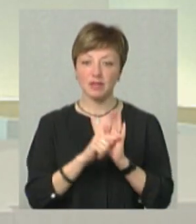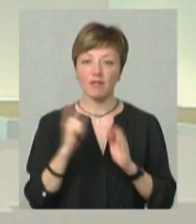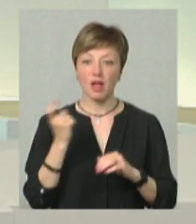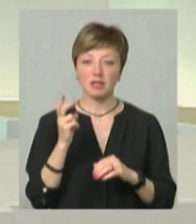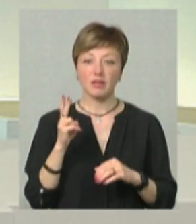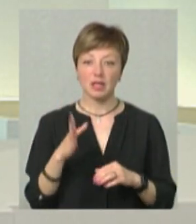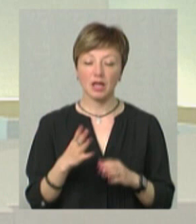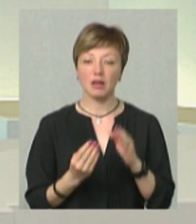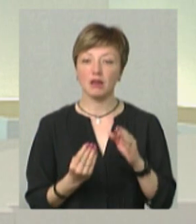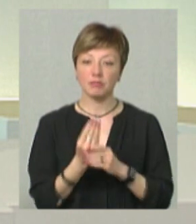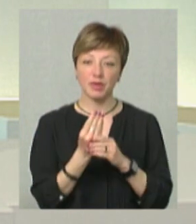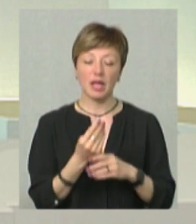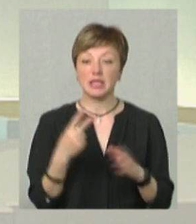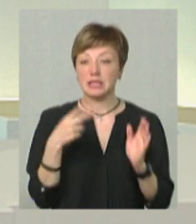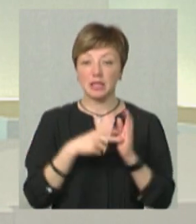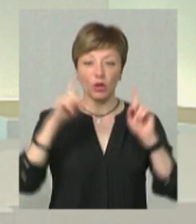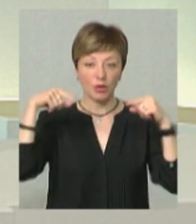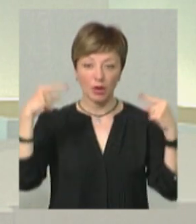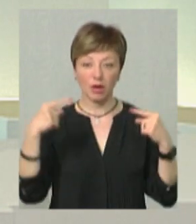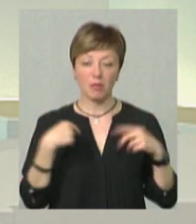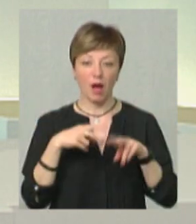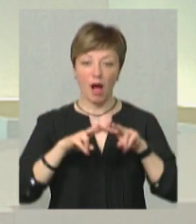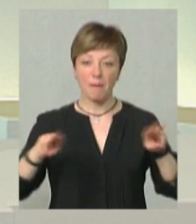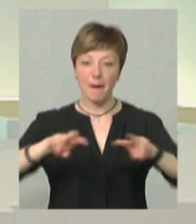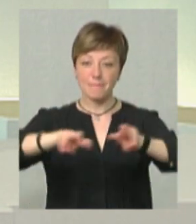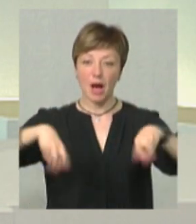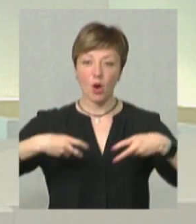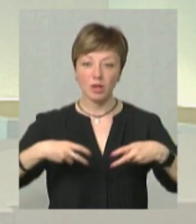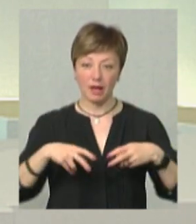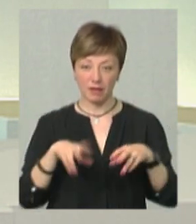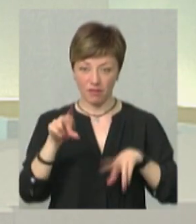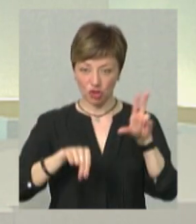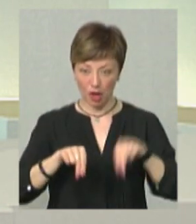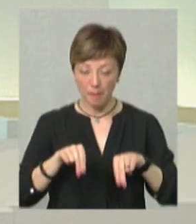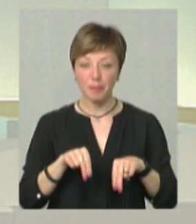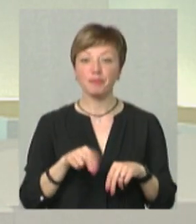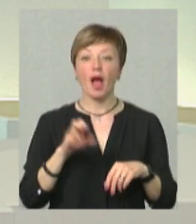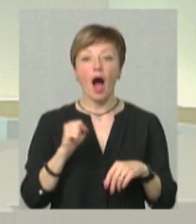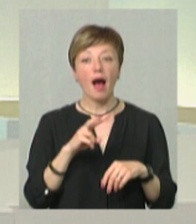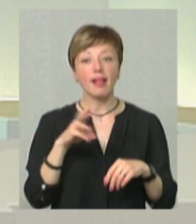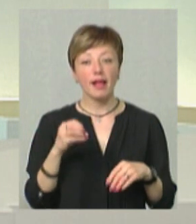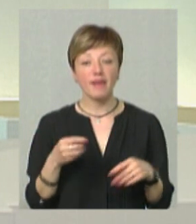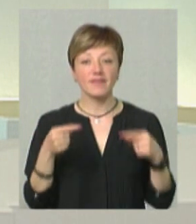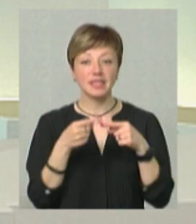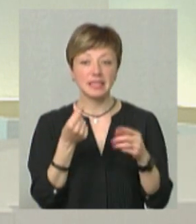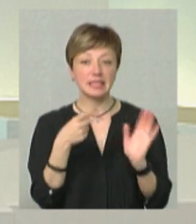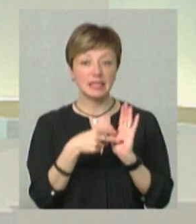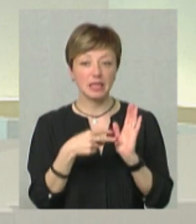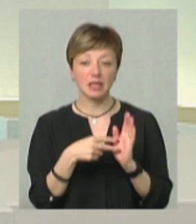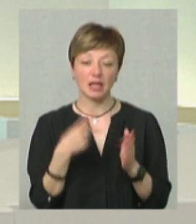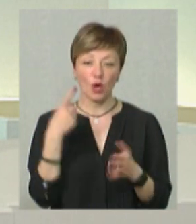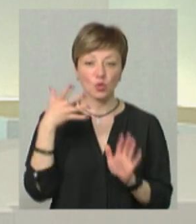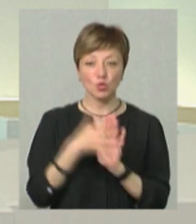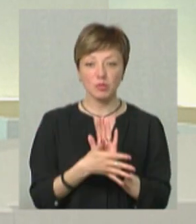квартир, які ставлять захмарні ціни. Ми прирівнюємо до мародерів. Але визначення захмарної ціни таке